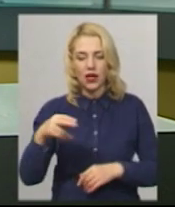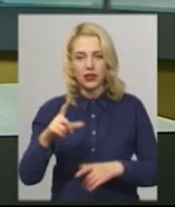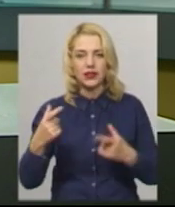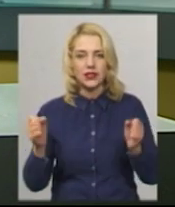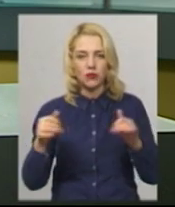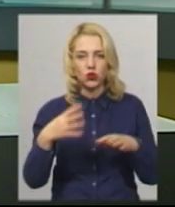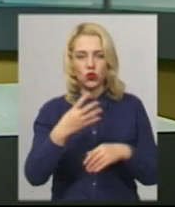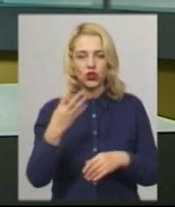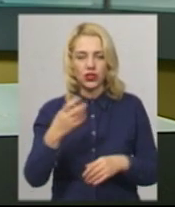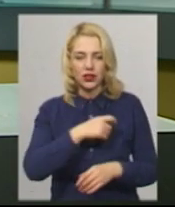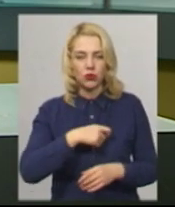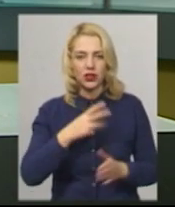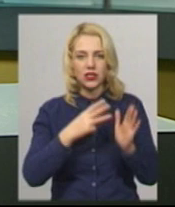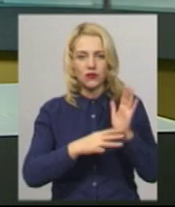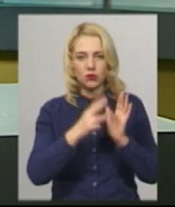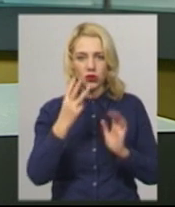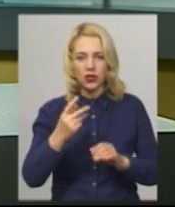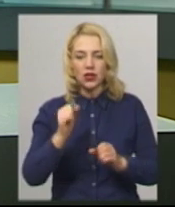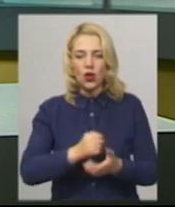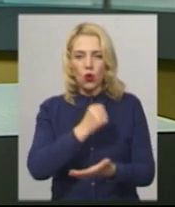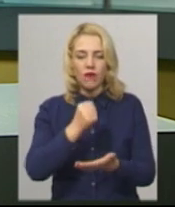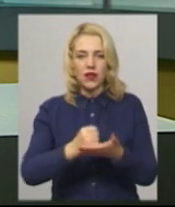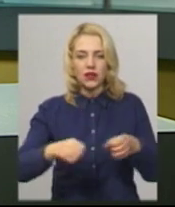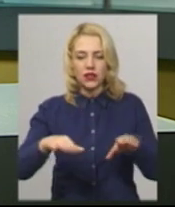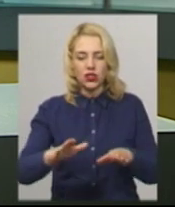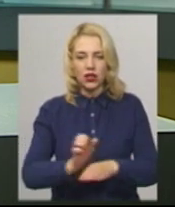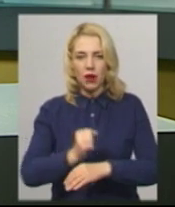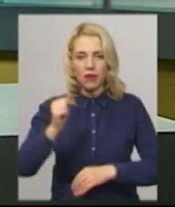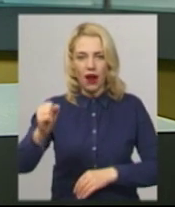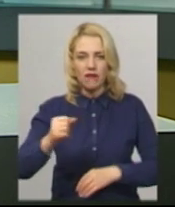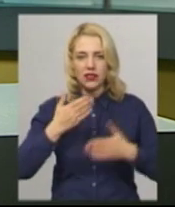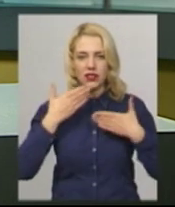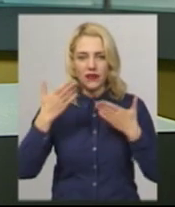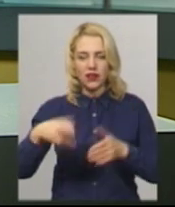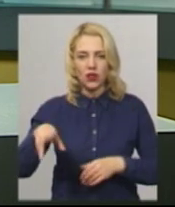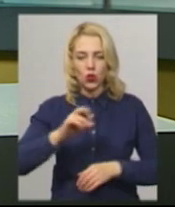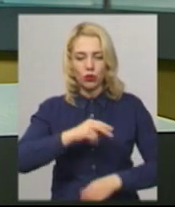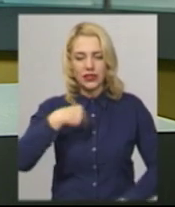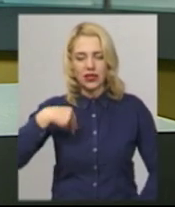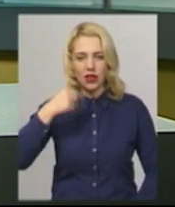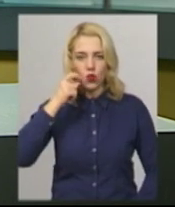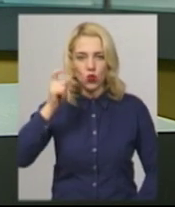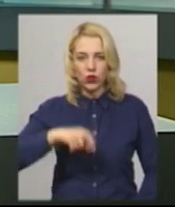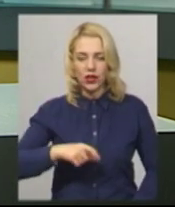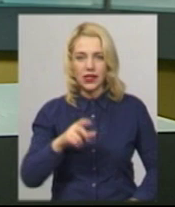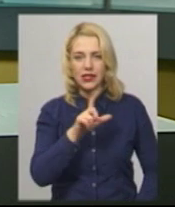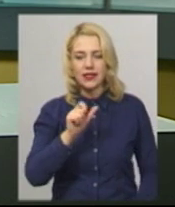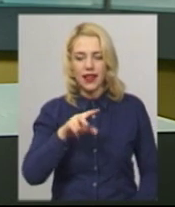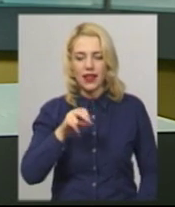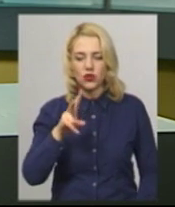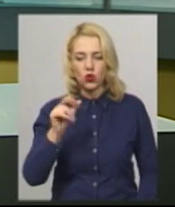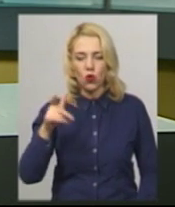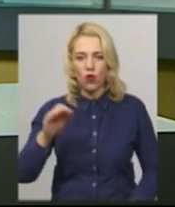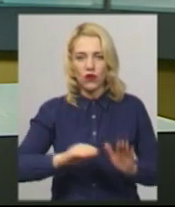депутати з 83 і ухвалили рішення направити звернення до президента України Володимира Зеленського та Верховної Ради